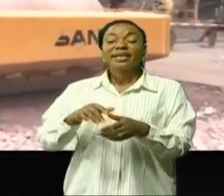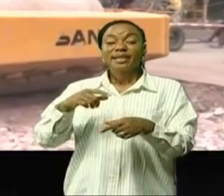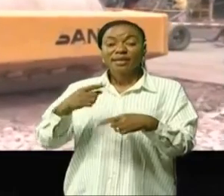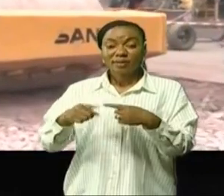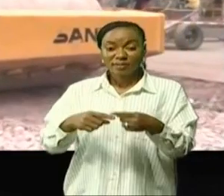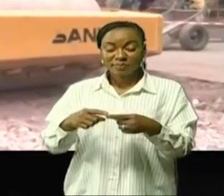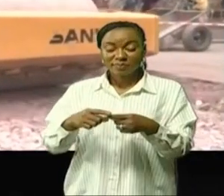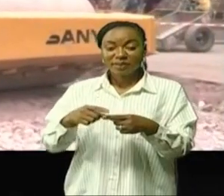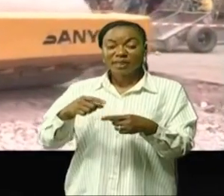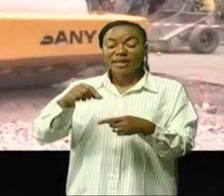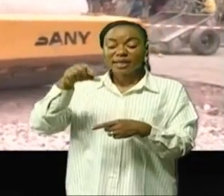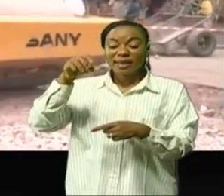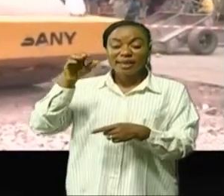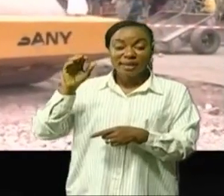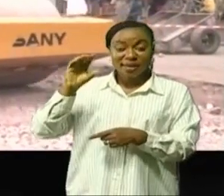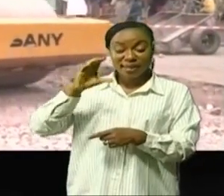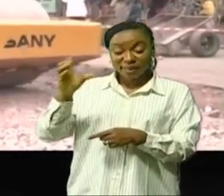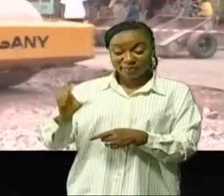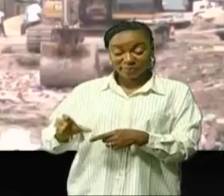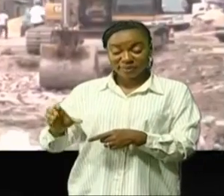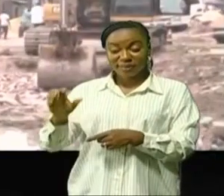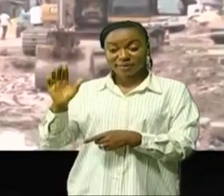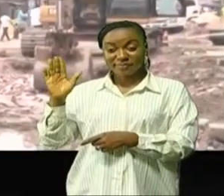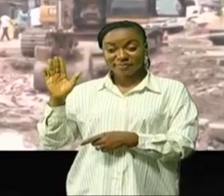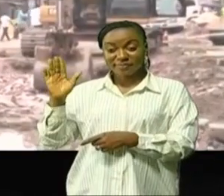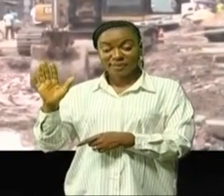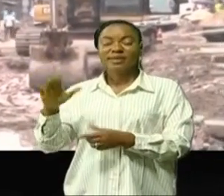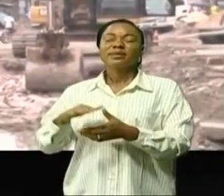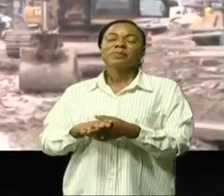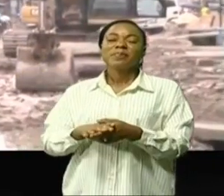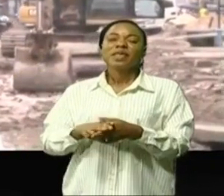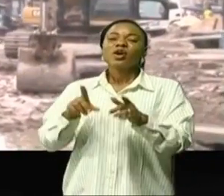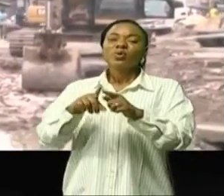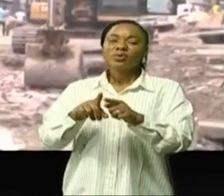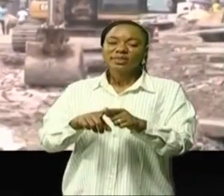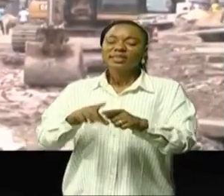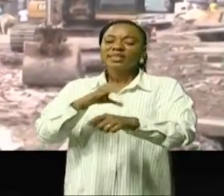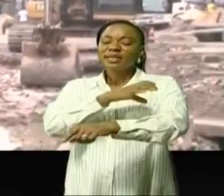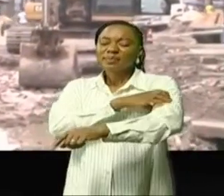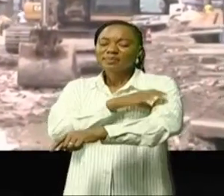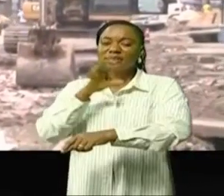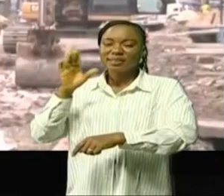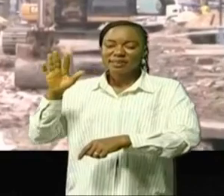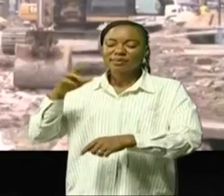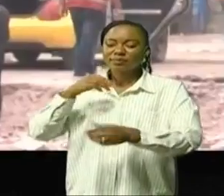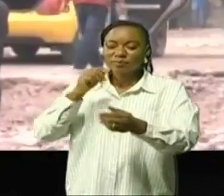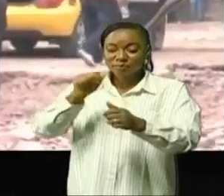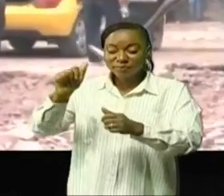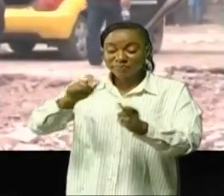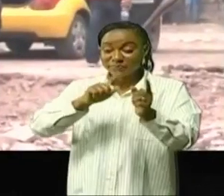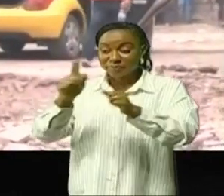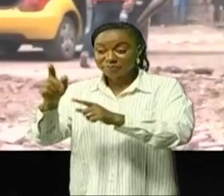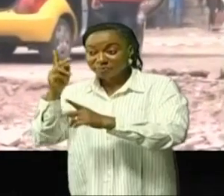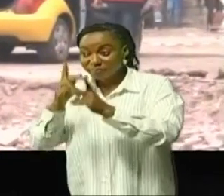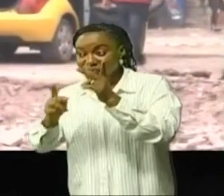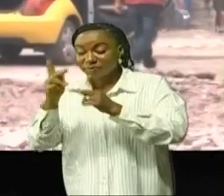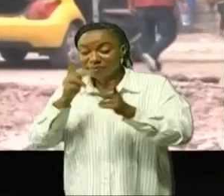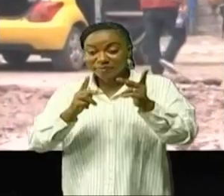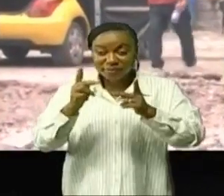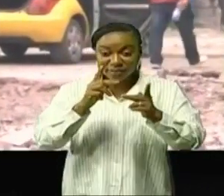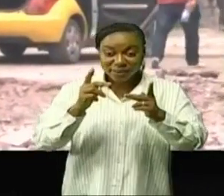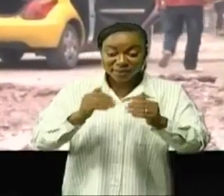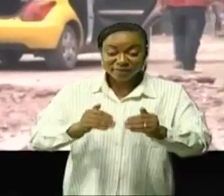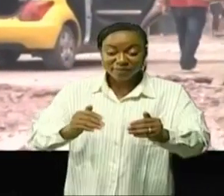Kinshasa L'équipe de la radio télévision nationale congolaise est descendue sur le terrain pour se rendre compte de l'état d